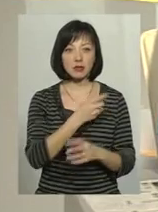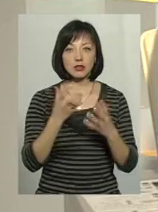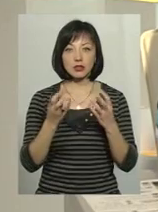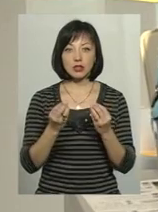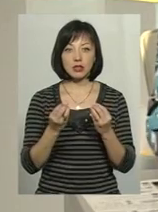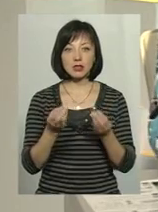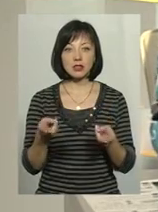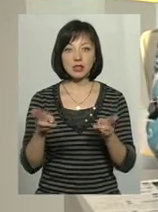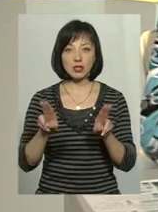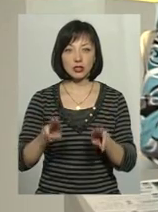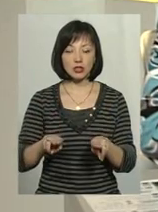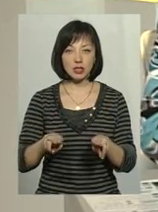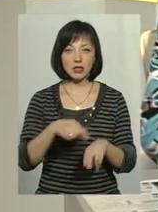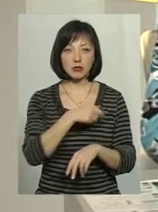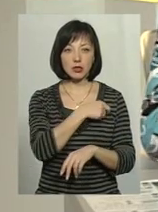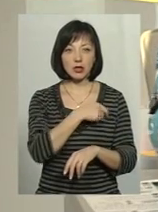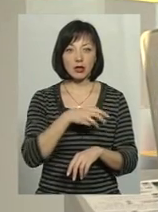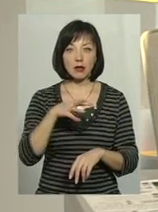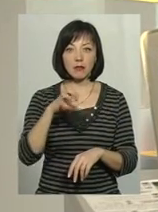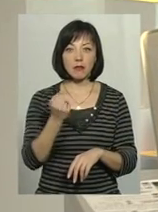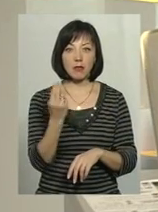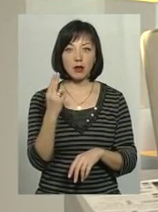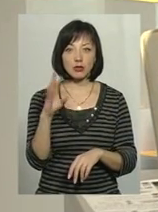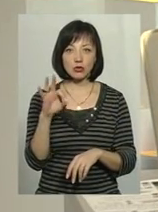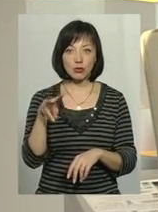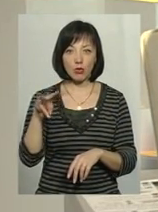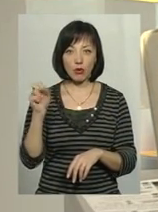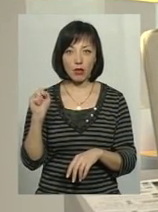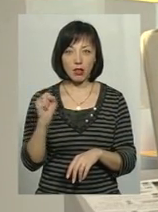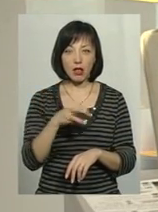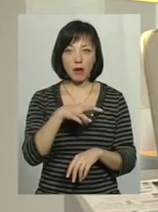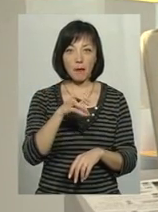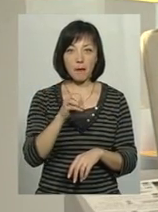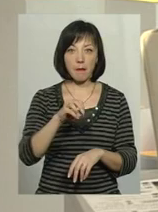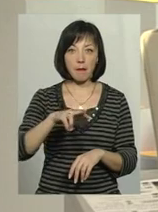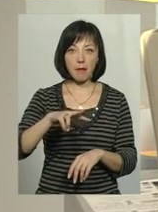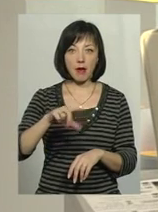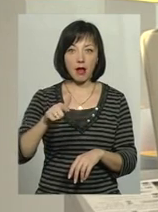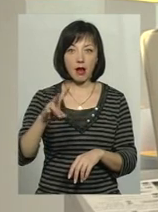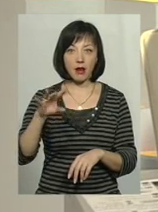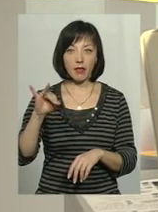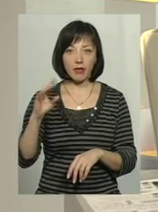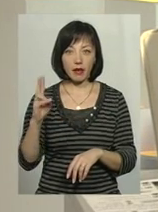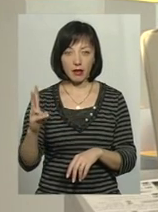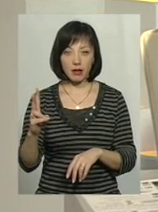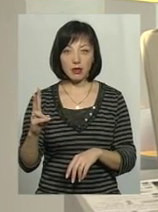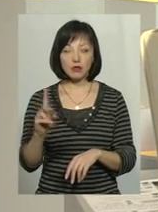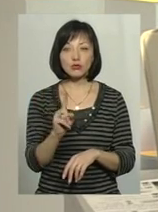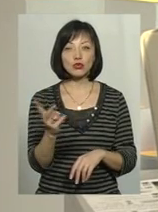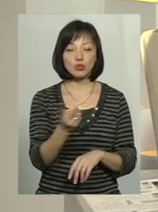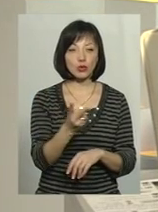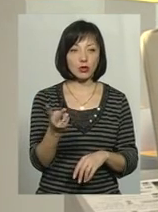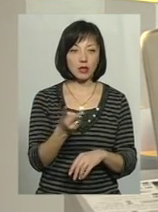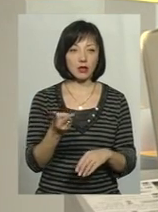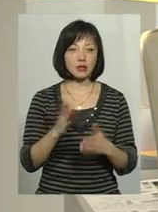розібралися, в нас ще є депутат Мацола, депутат Мельник Сергій Іванович. Щодо них,